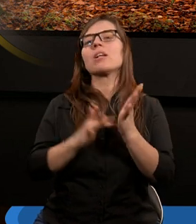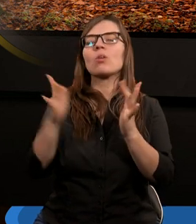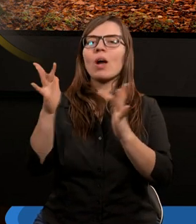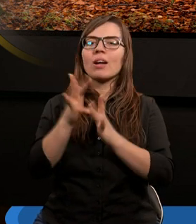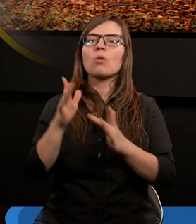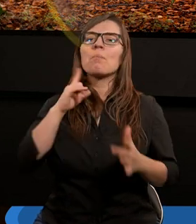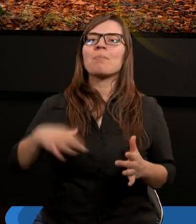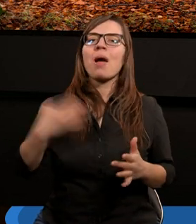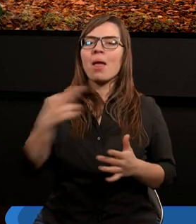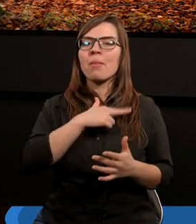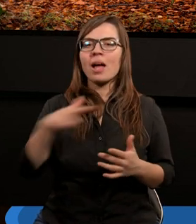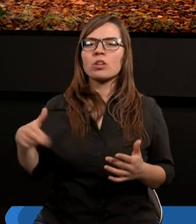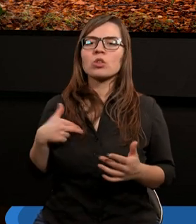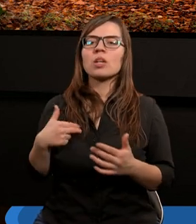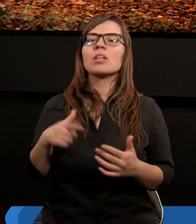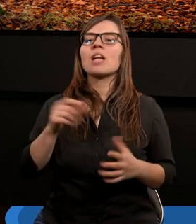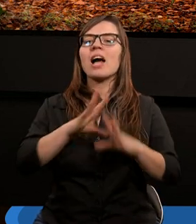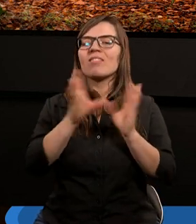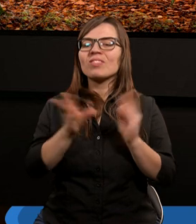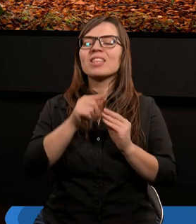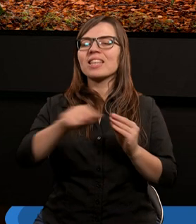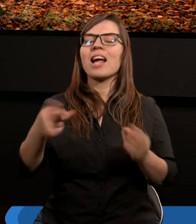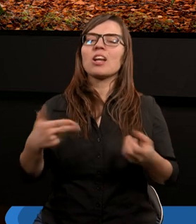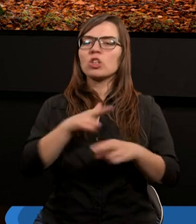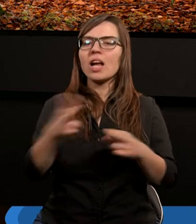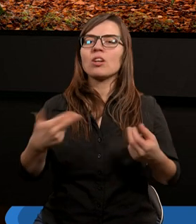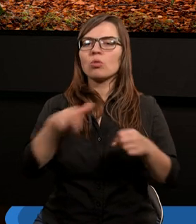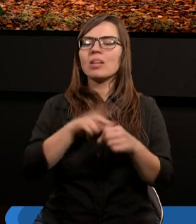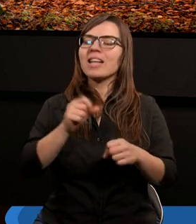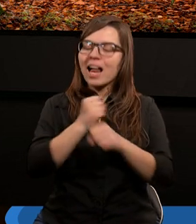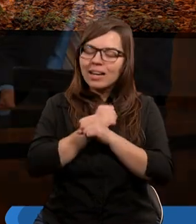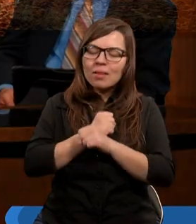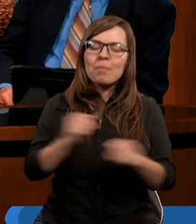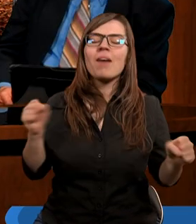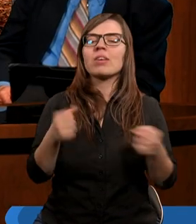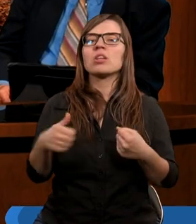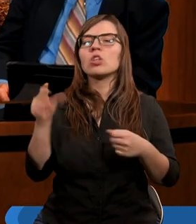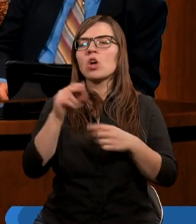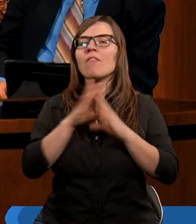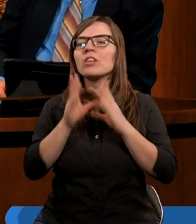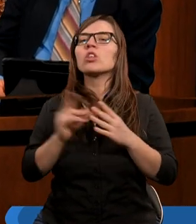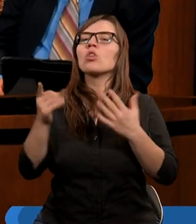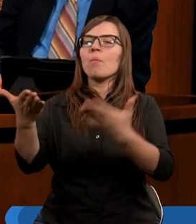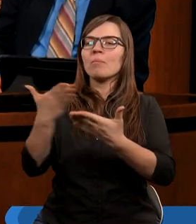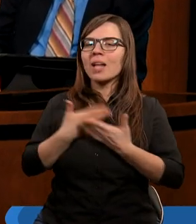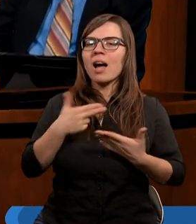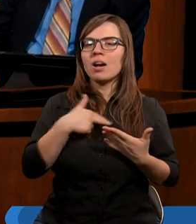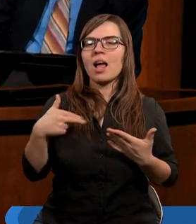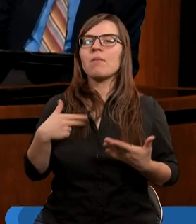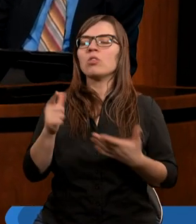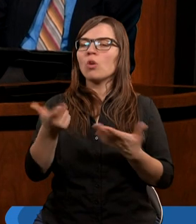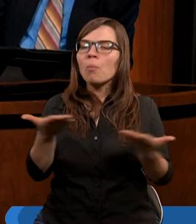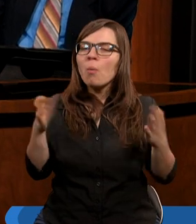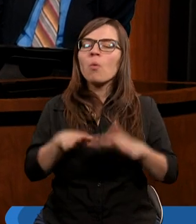naszego. Za co? Za to wszystko, co On uczynił dla nas. Za zbawienie, że mimo wszystko to On mi wybacza,